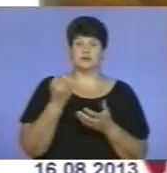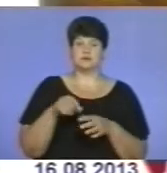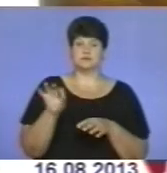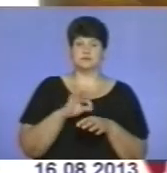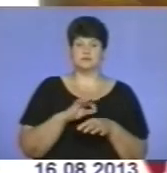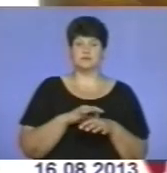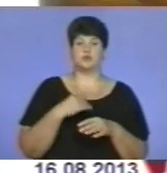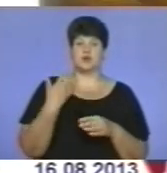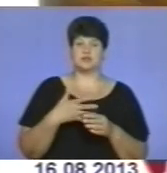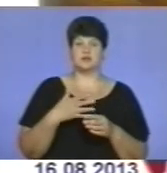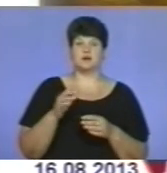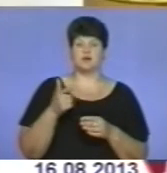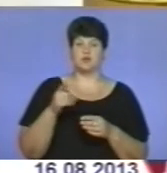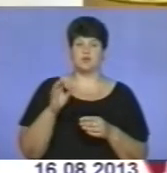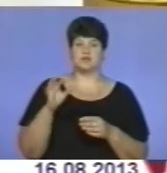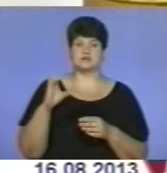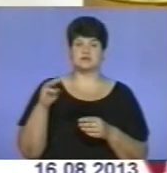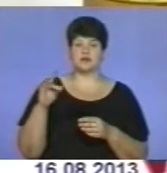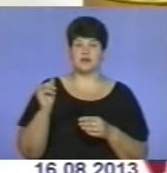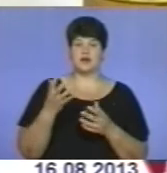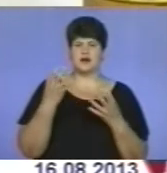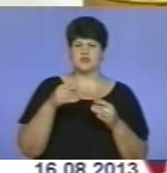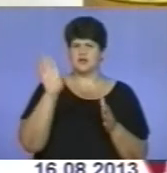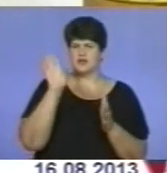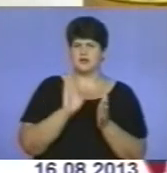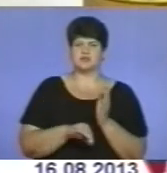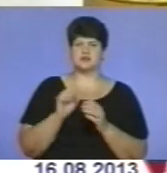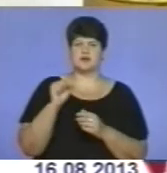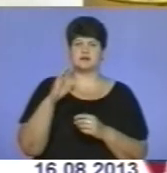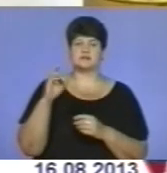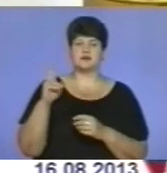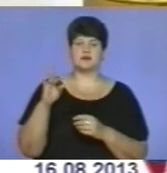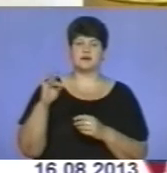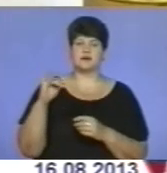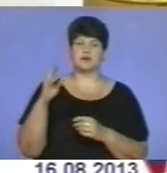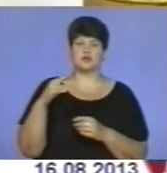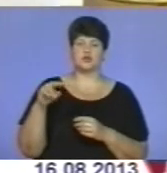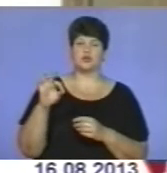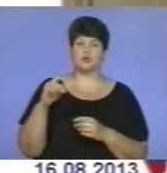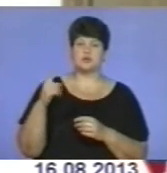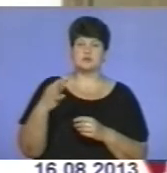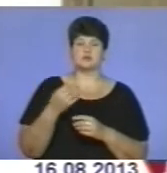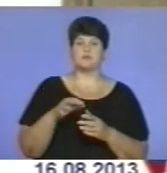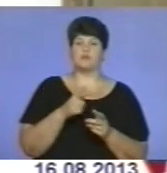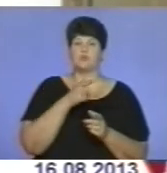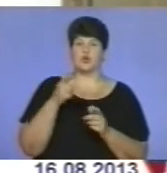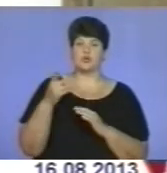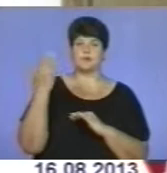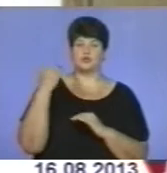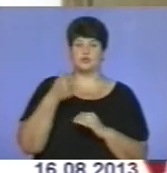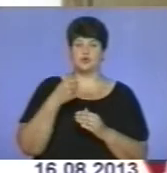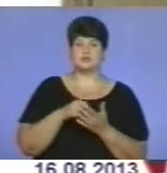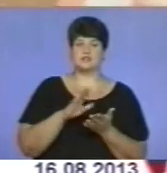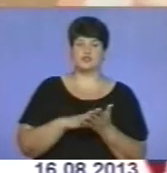ураження організму гостриками, а ще гірше – аскаридоз, зараження аскаридами. Лише протягом минулого року зареєстрували понад